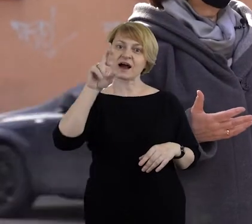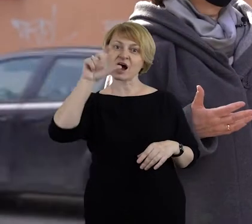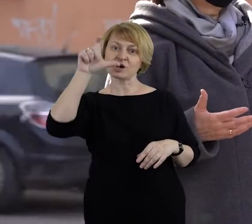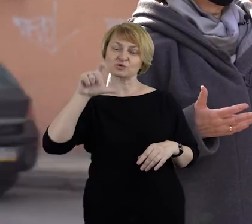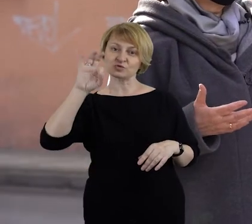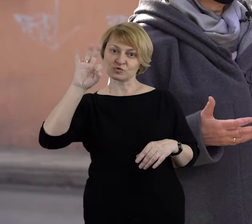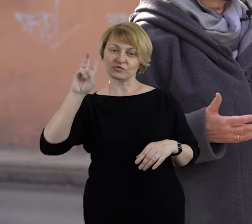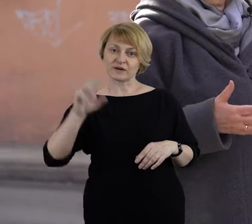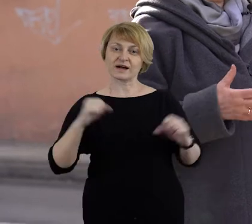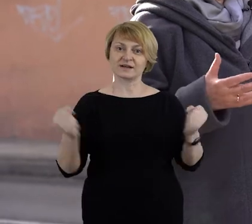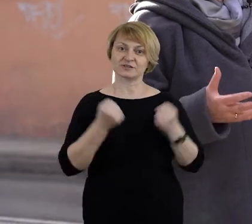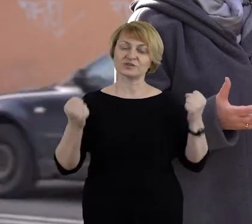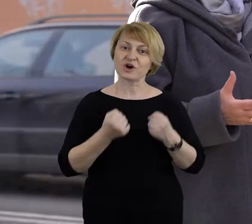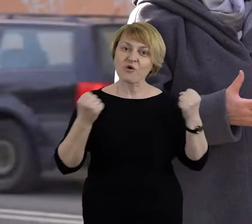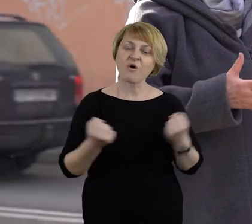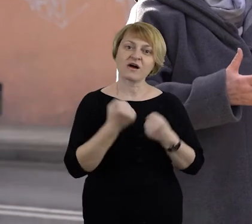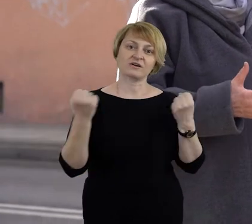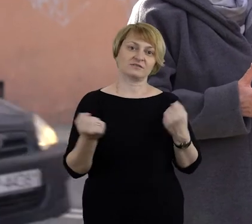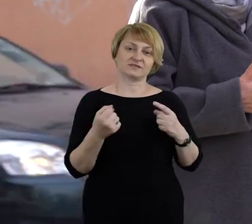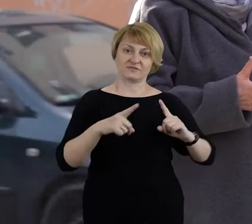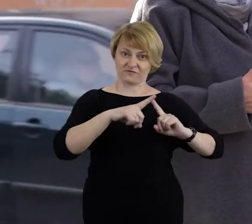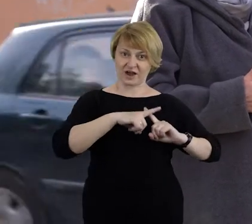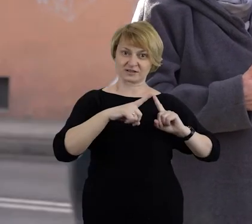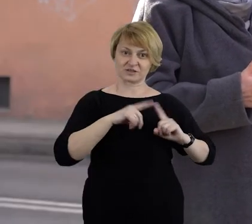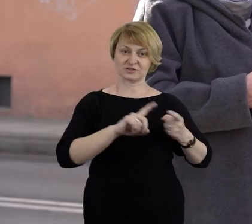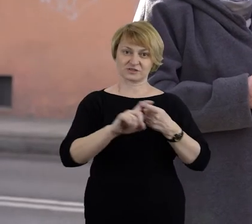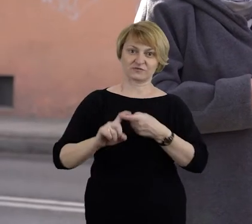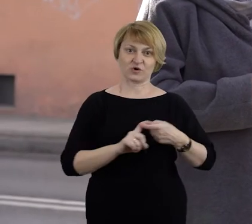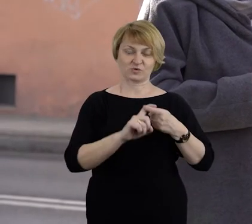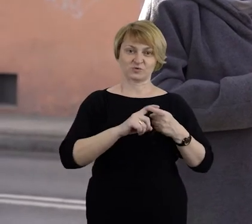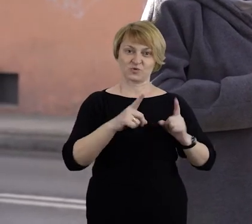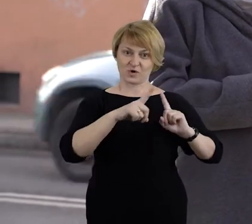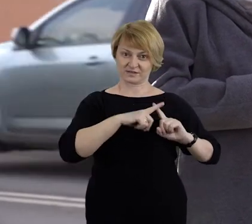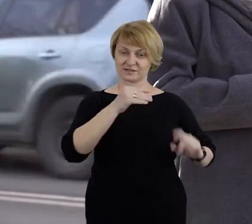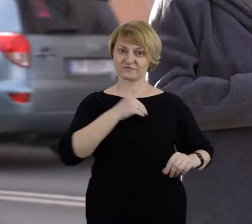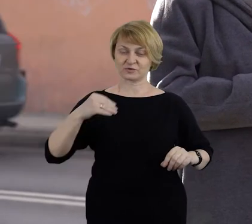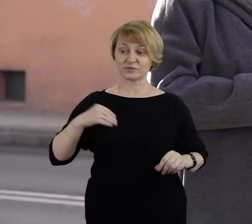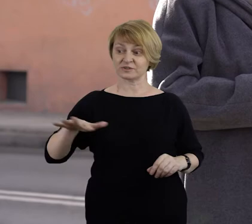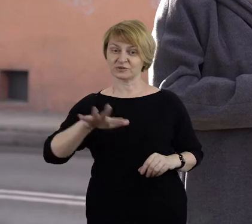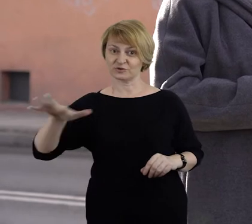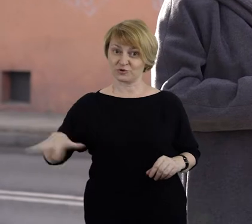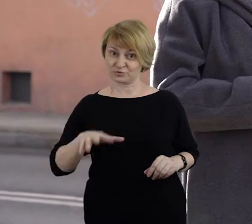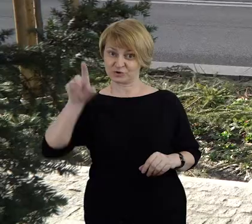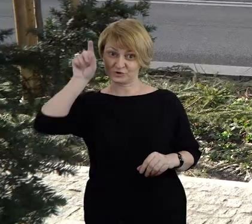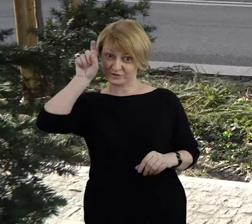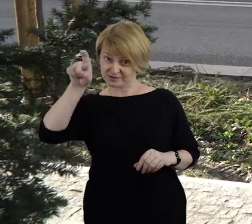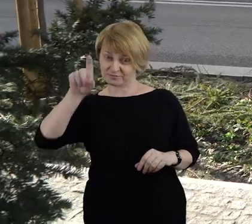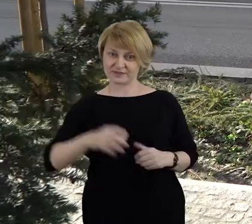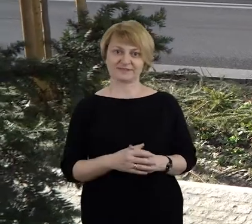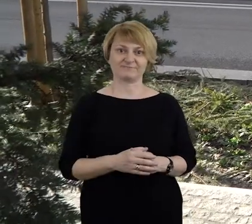Harcówka dla harcerzy działających w Związku Harcerstwa Polskiego w Niemczech.